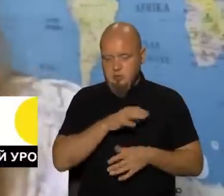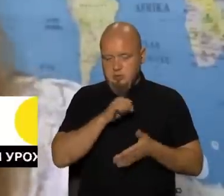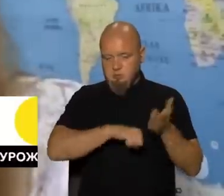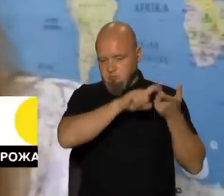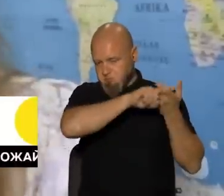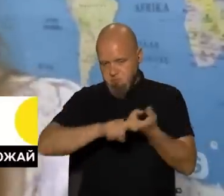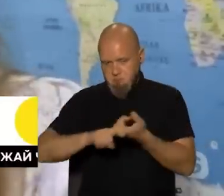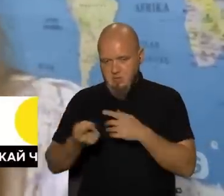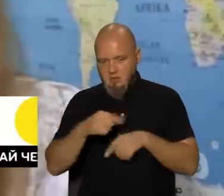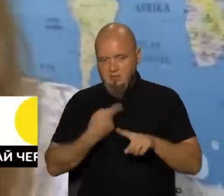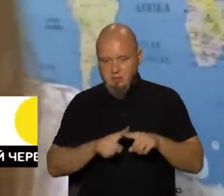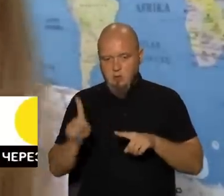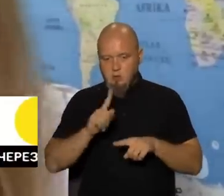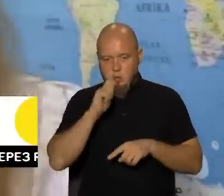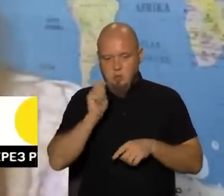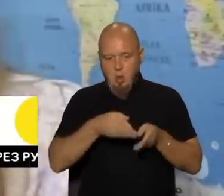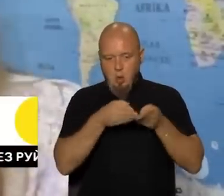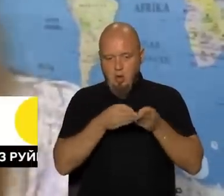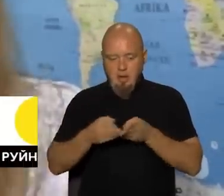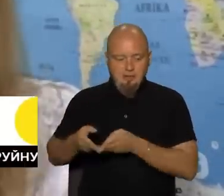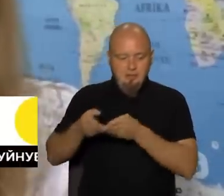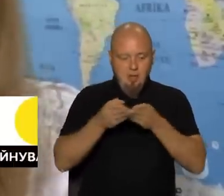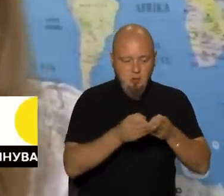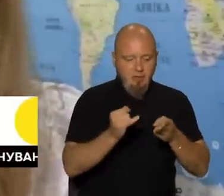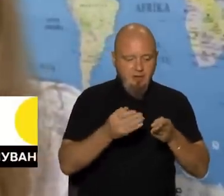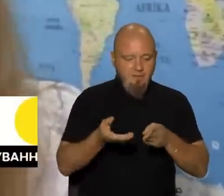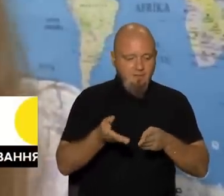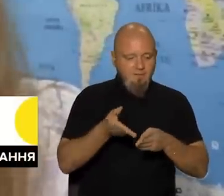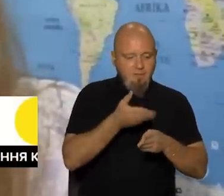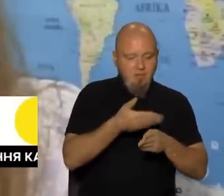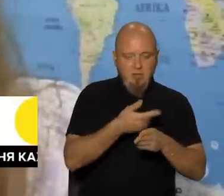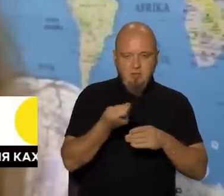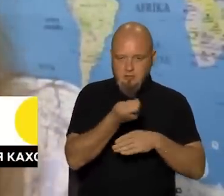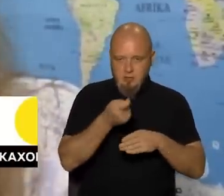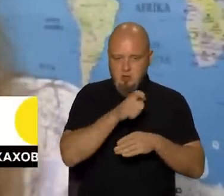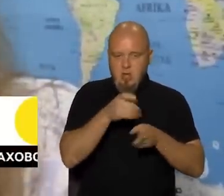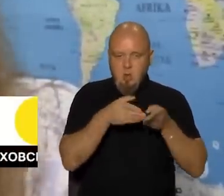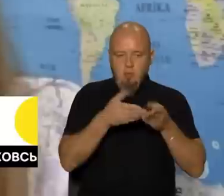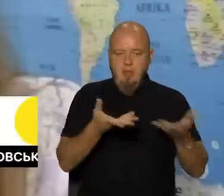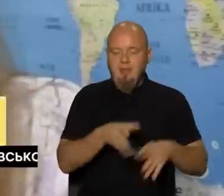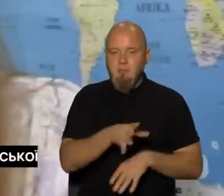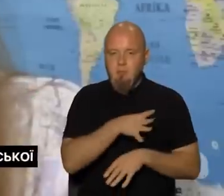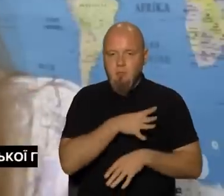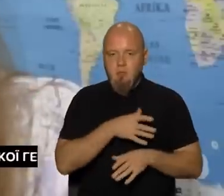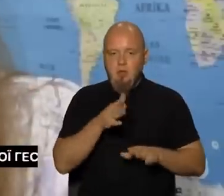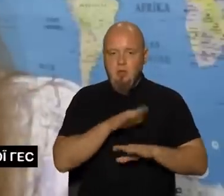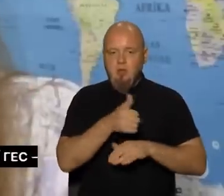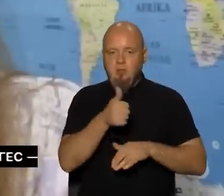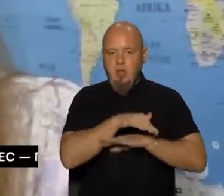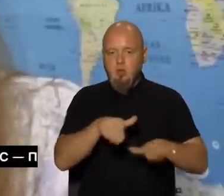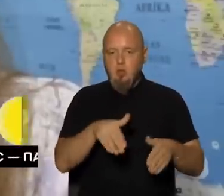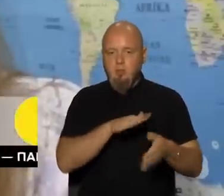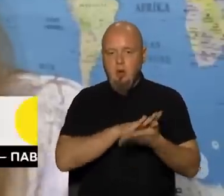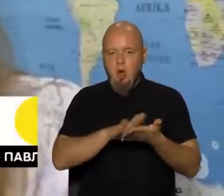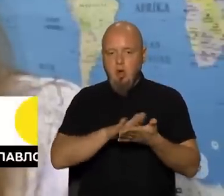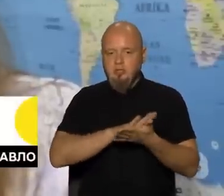спричинено навіть тим, що український корабель зайшов і вивантажував зерно з корабля, який був недобре очищений після